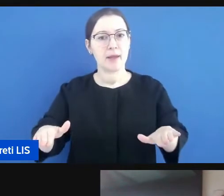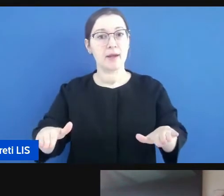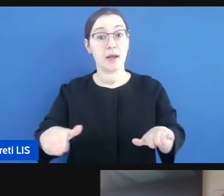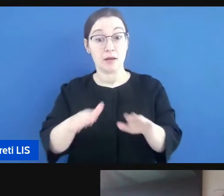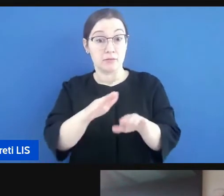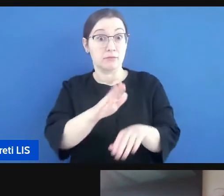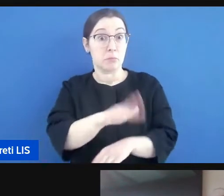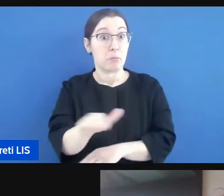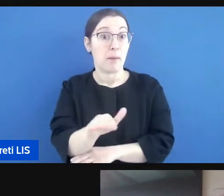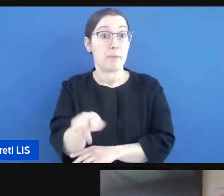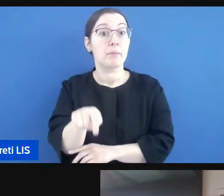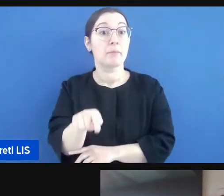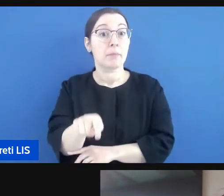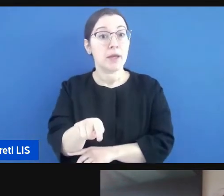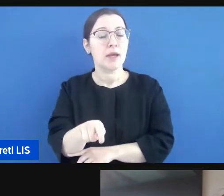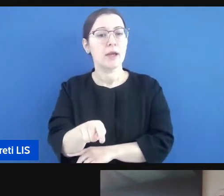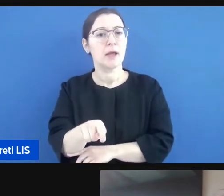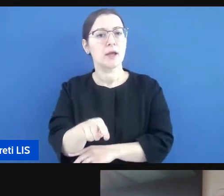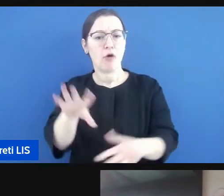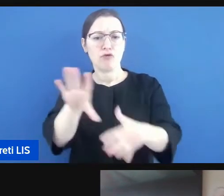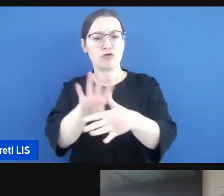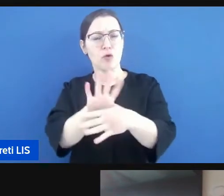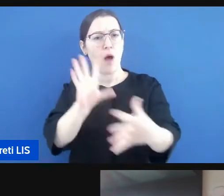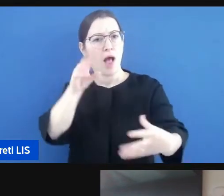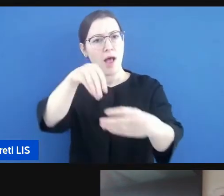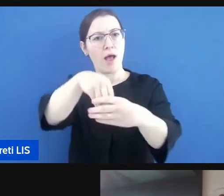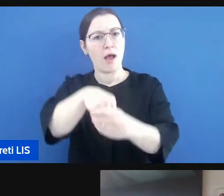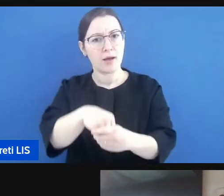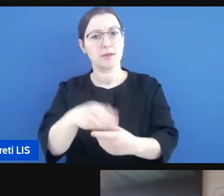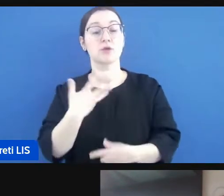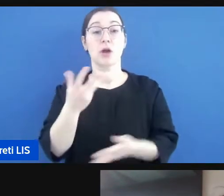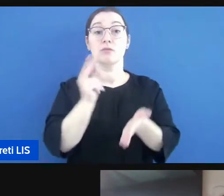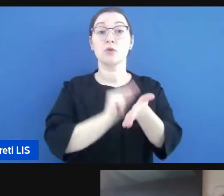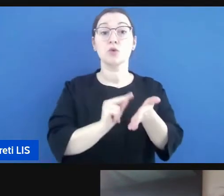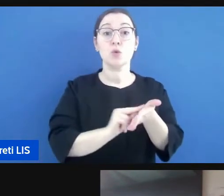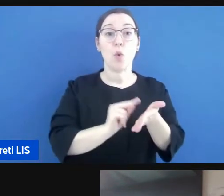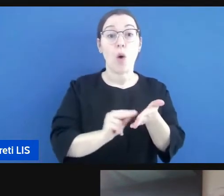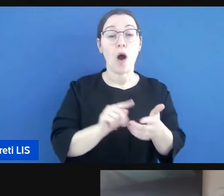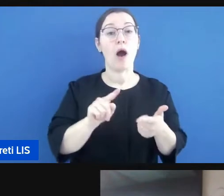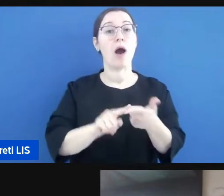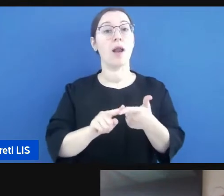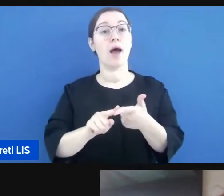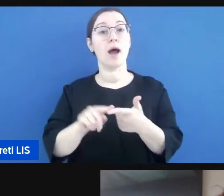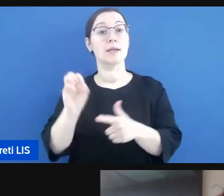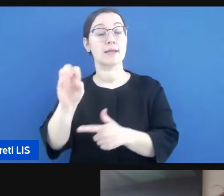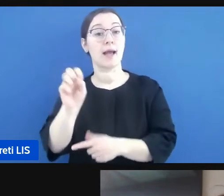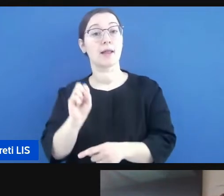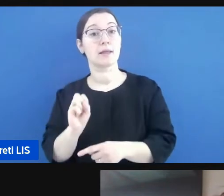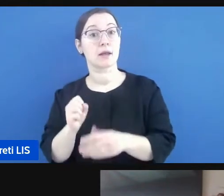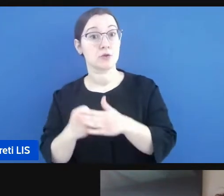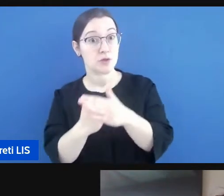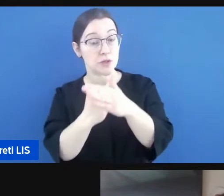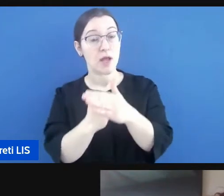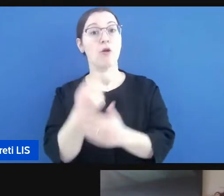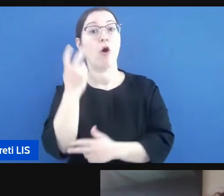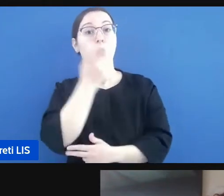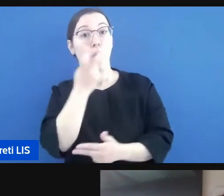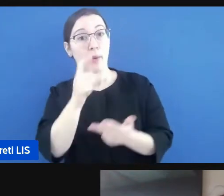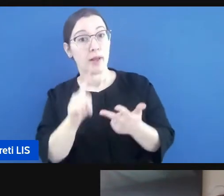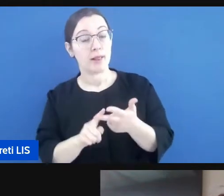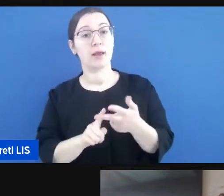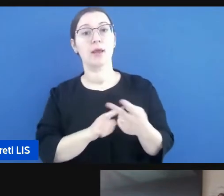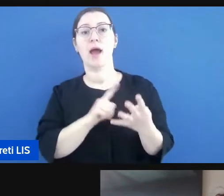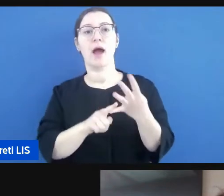naturalmente ha a che fare perché abbiamo la scuola c'è l'insegnante di sostegno c'è la logopedia c'è un